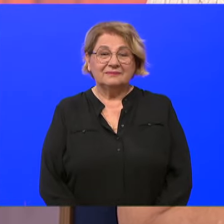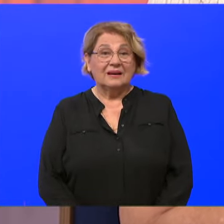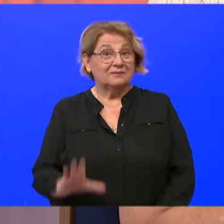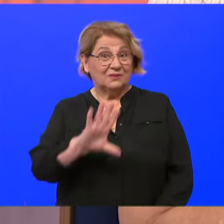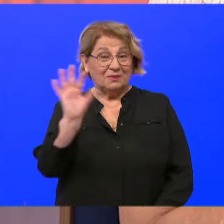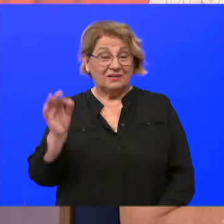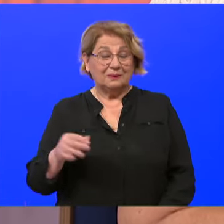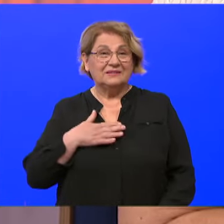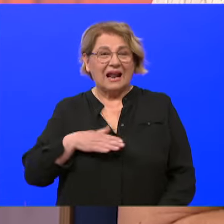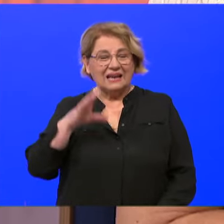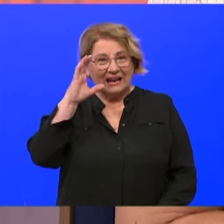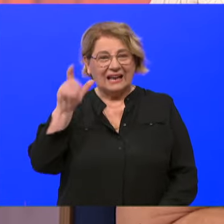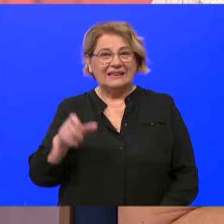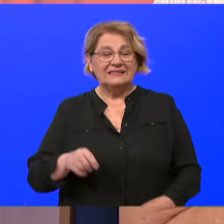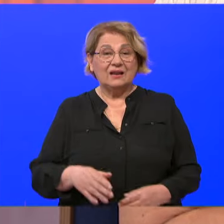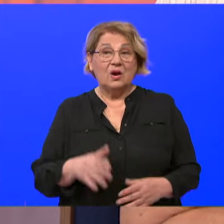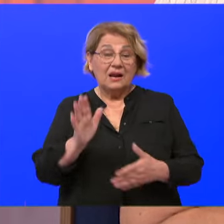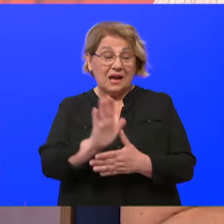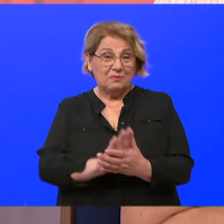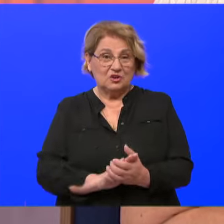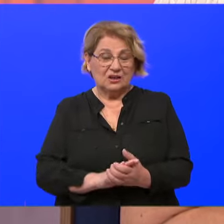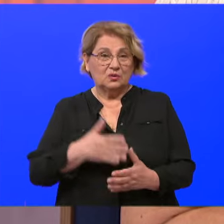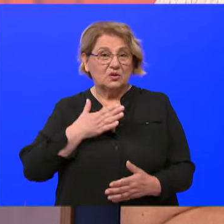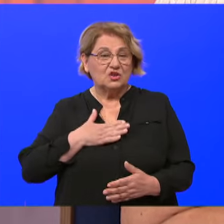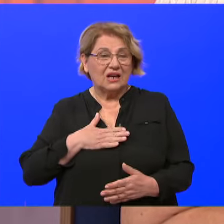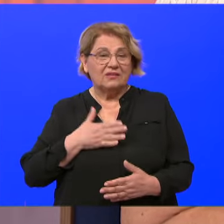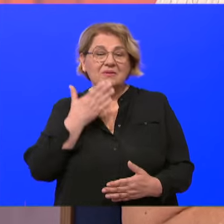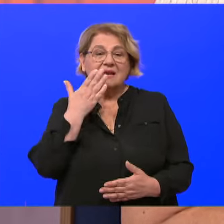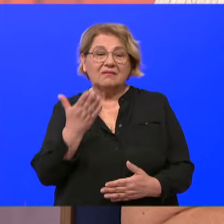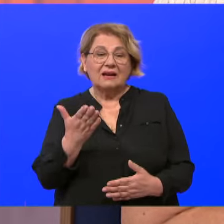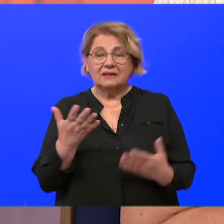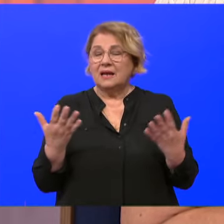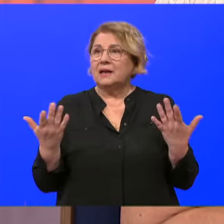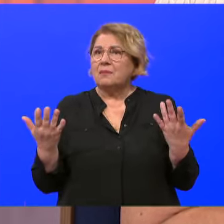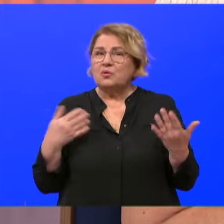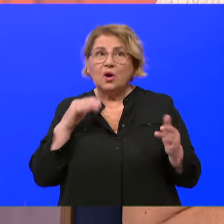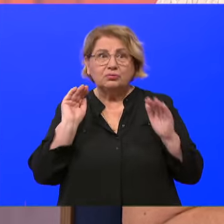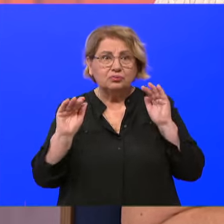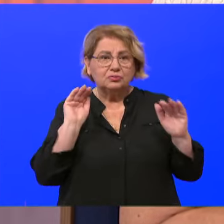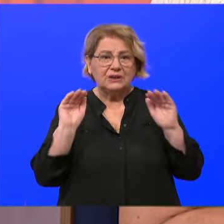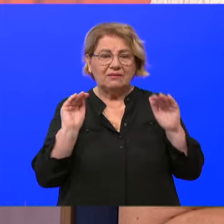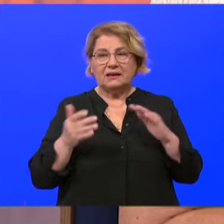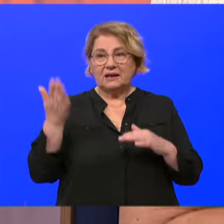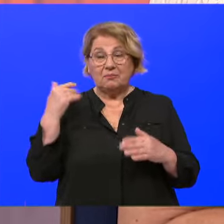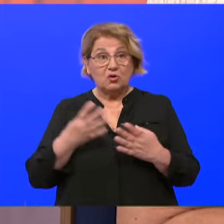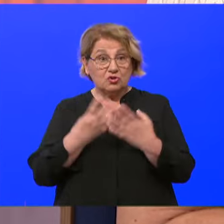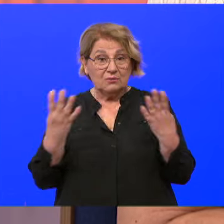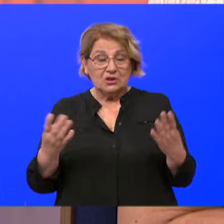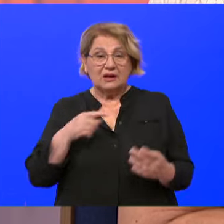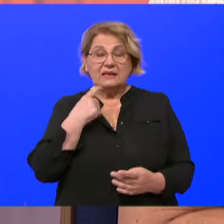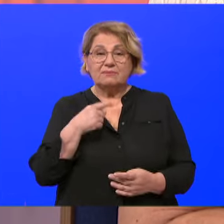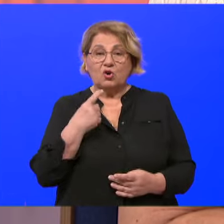Dobar vam dan, poštovani gledatelji. Na samom početku želim vam od srce zahvaliti na brojnim reakcijama na prošlu emisiju kad smo